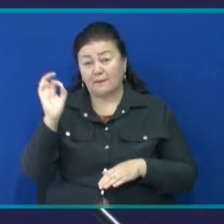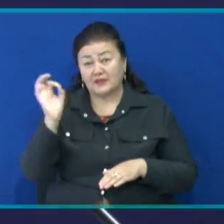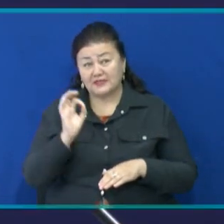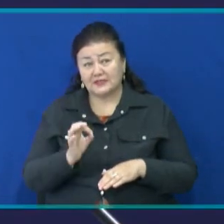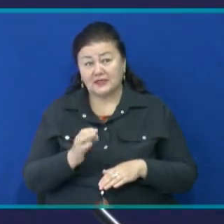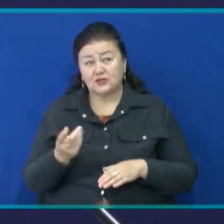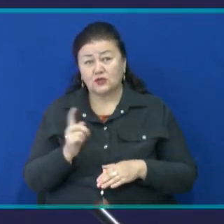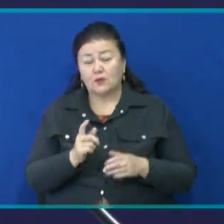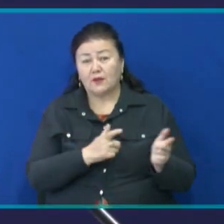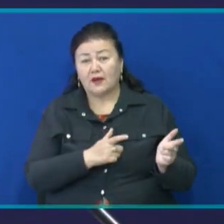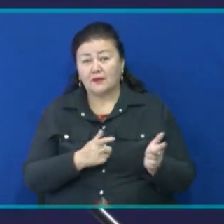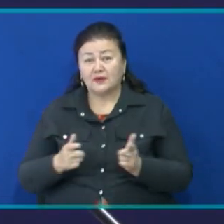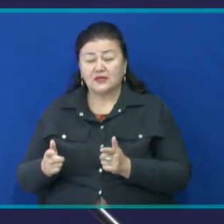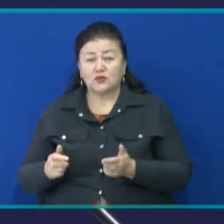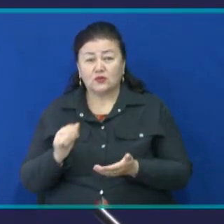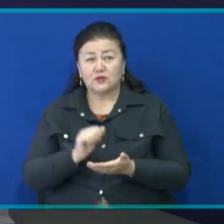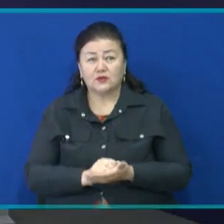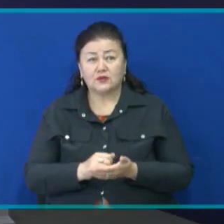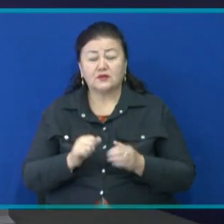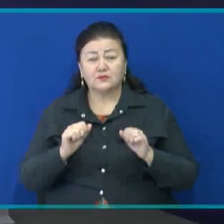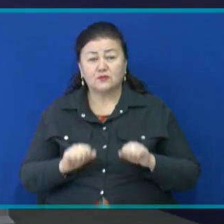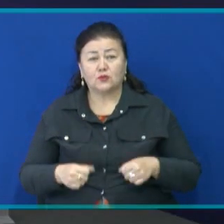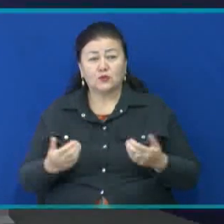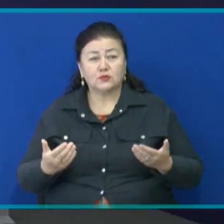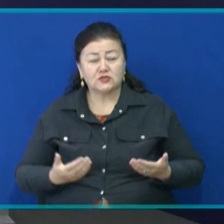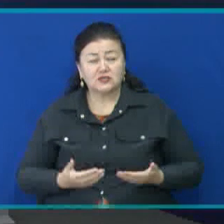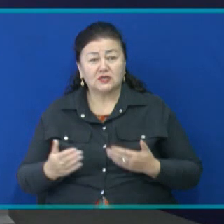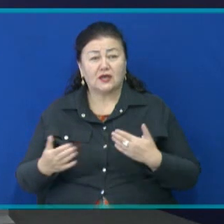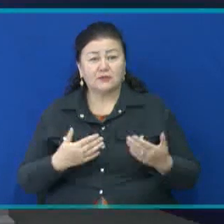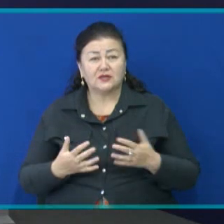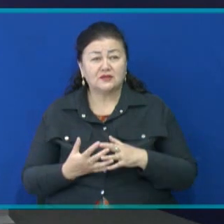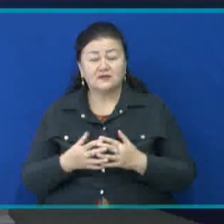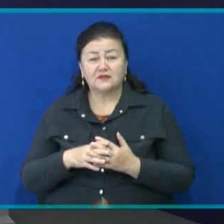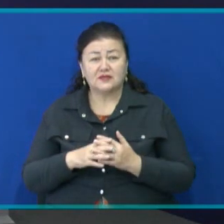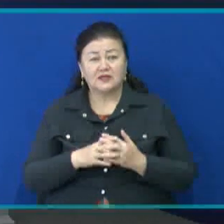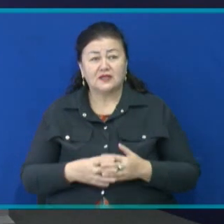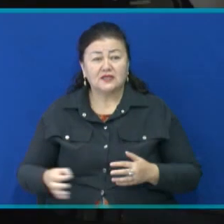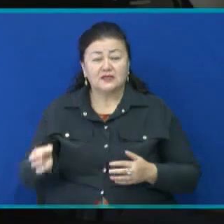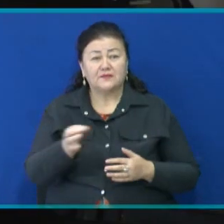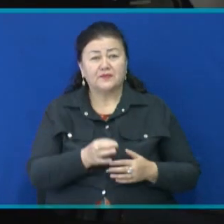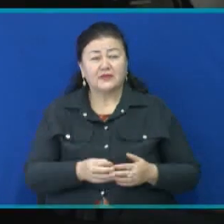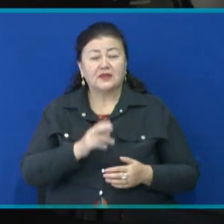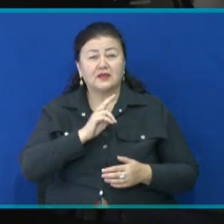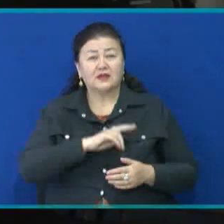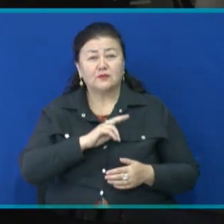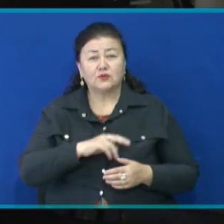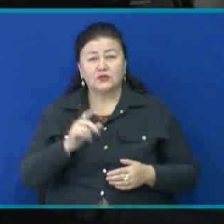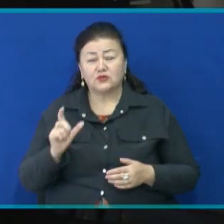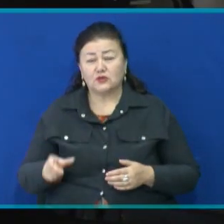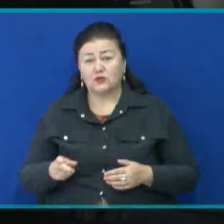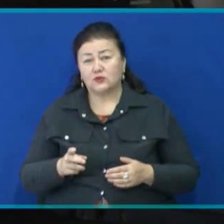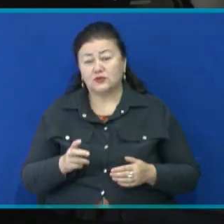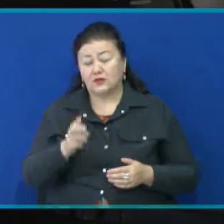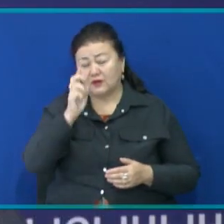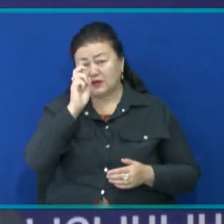подать все необходимые документы, жители могут обратиться в Акимат своего сельского округа. Граждане, работающие в бюджетных организациях, также могут